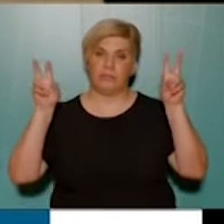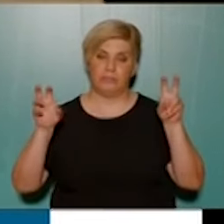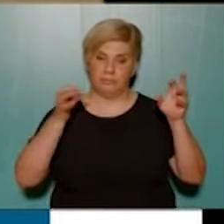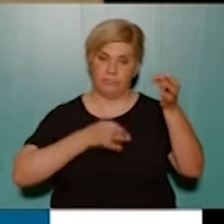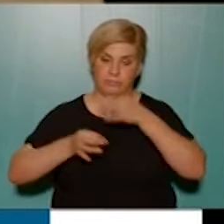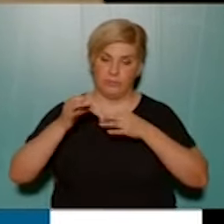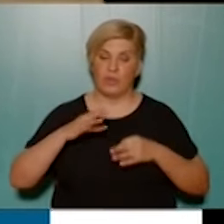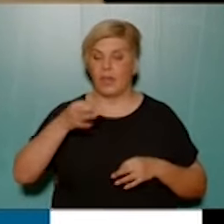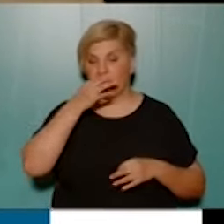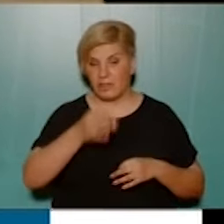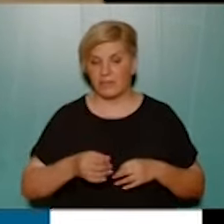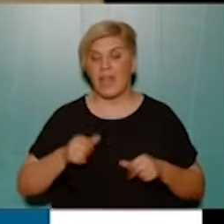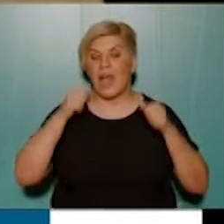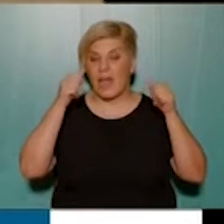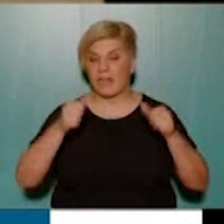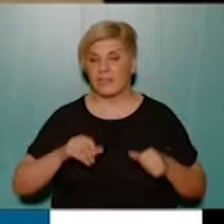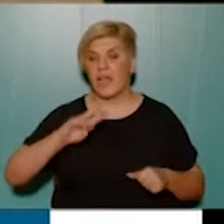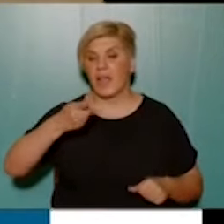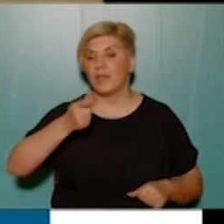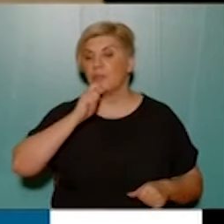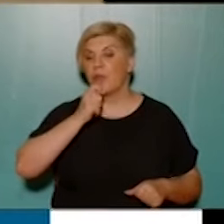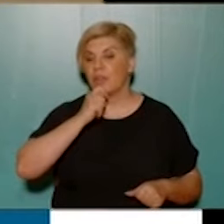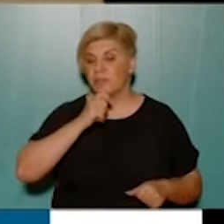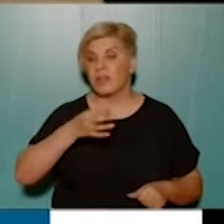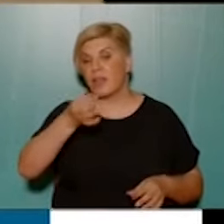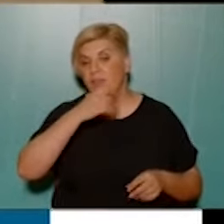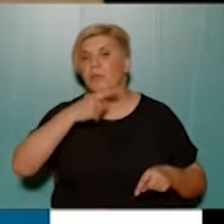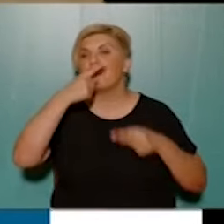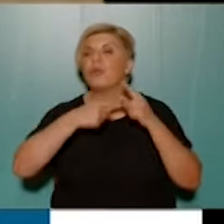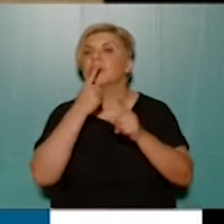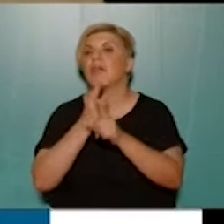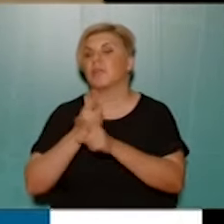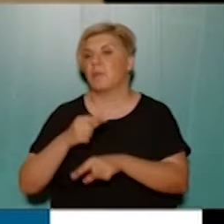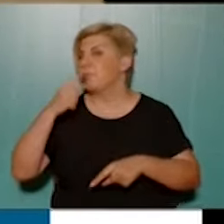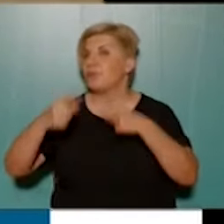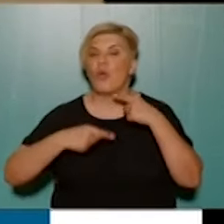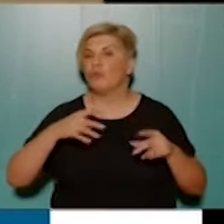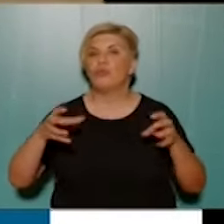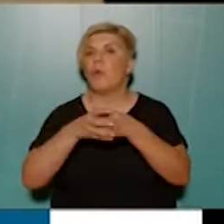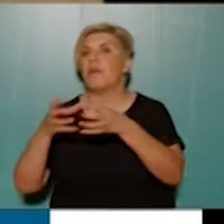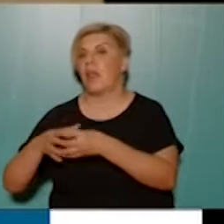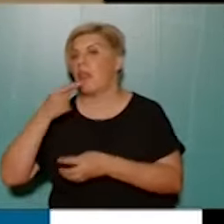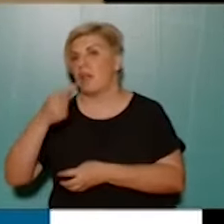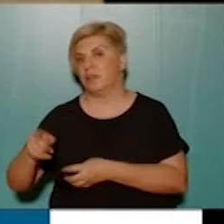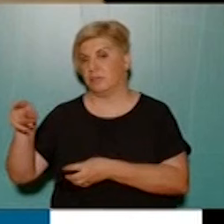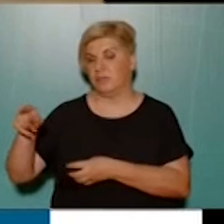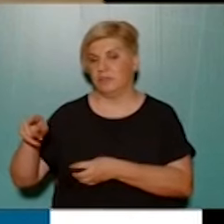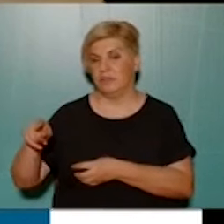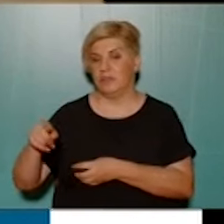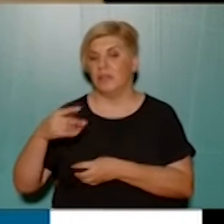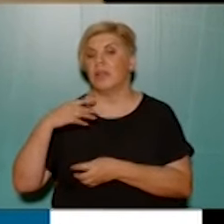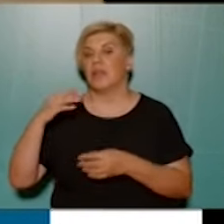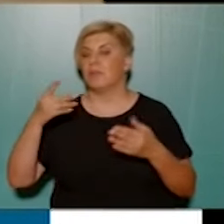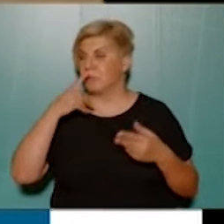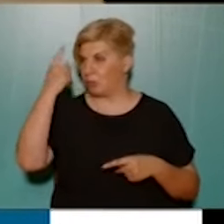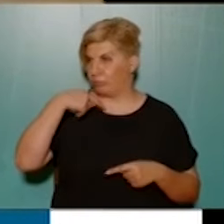όταν αναφέρεστε σε ανακοινώσεις της αντιπολίτευσης, να αναφέρεστε πιο συγκεκριμένα, σε ποιες παρατάξεις αναφέρεστε. Γιατί θα παίρνουμε και